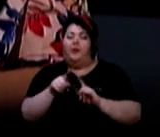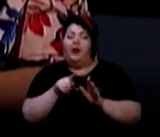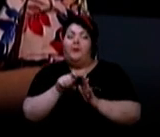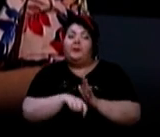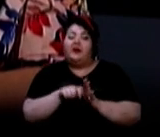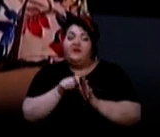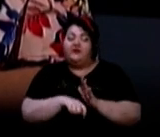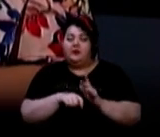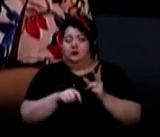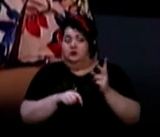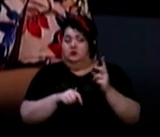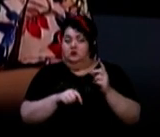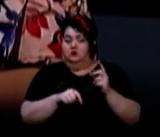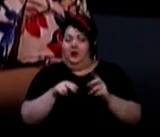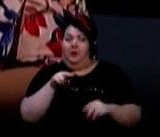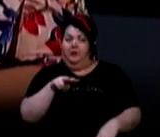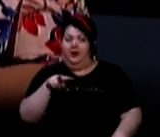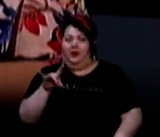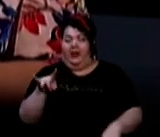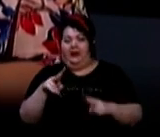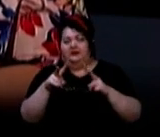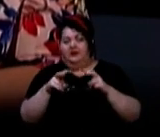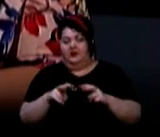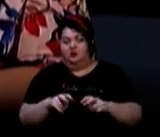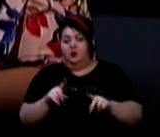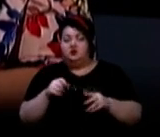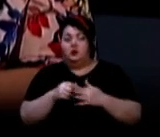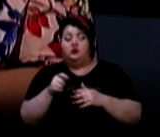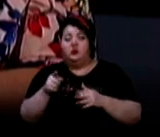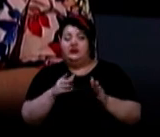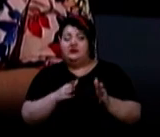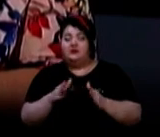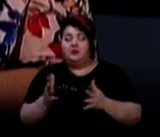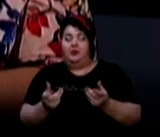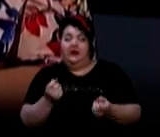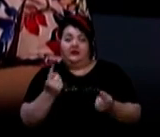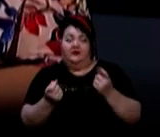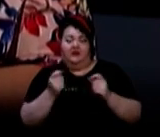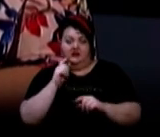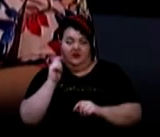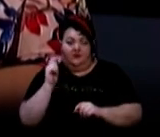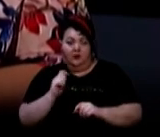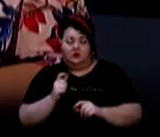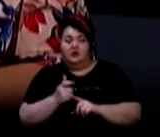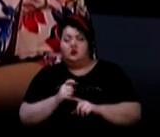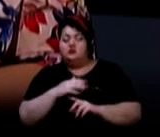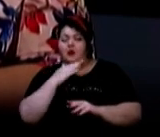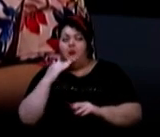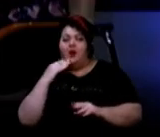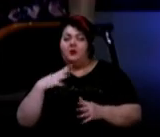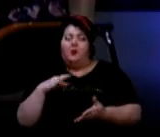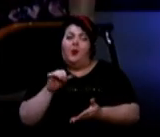імуноферментним аналізом або ПЛР-діагностикою. Щодо тих тест-систем, які дійсно з'явилися в Україні, дуже багато було і